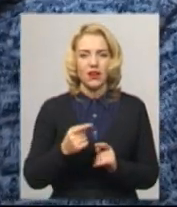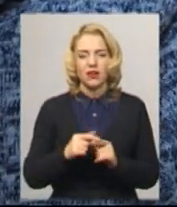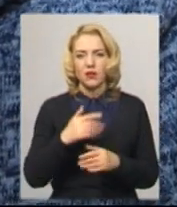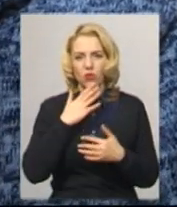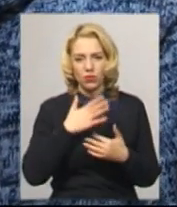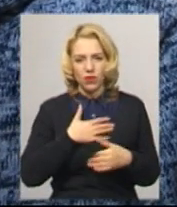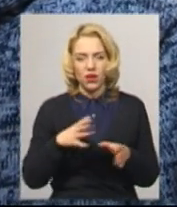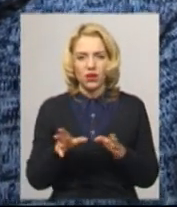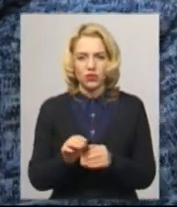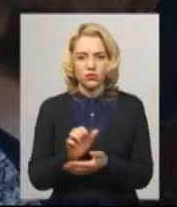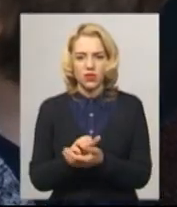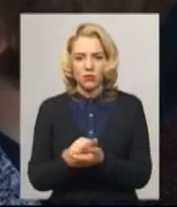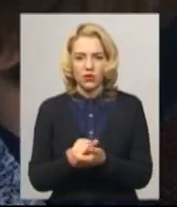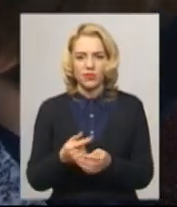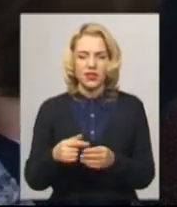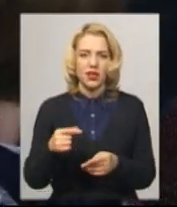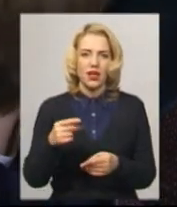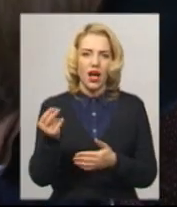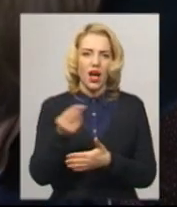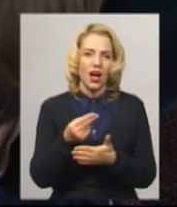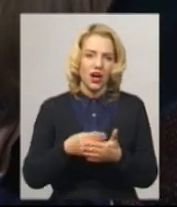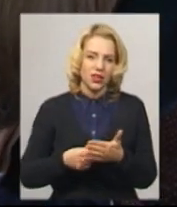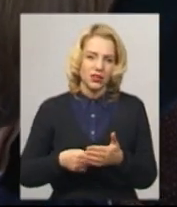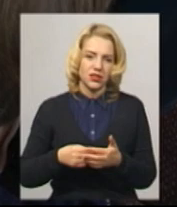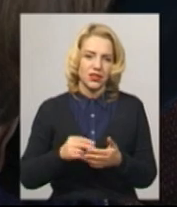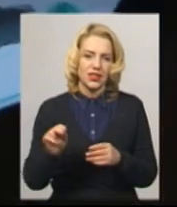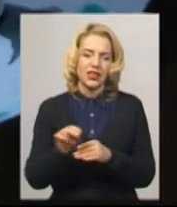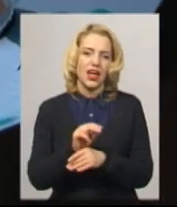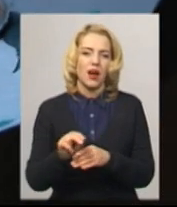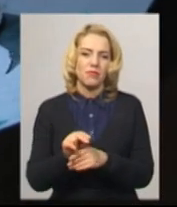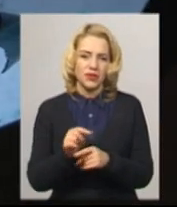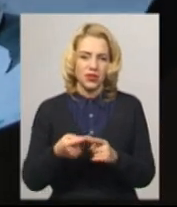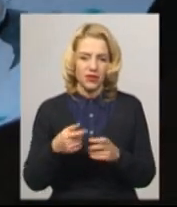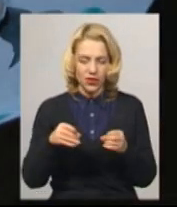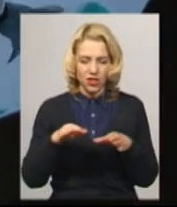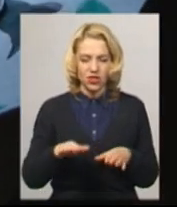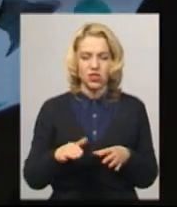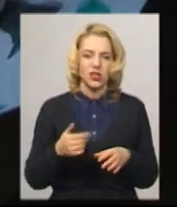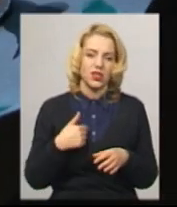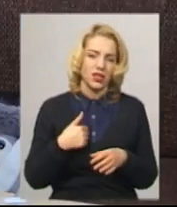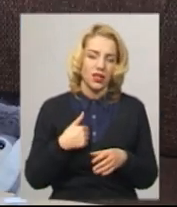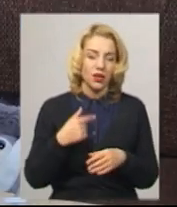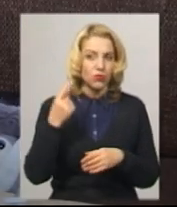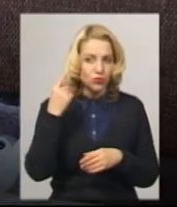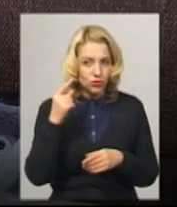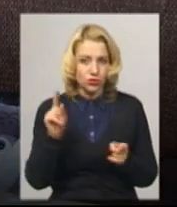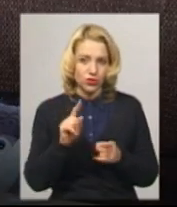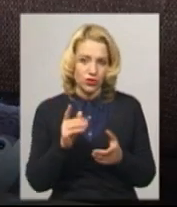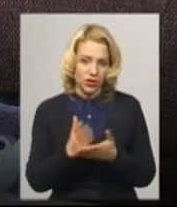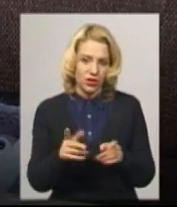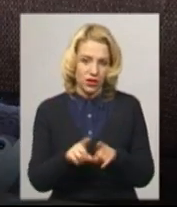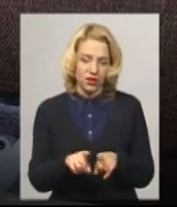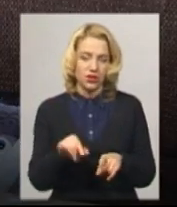займаємося арт-терапією. Ми вирішили прийти, тому що потрапила така новина до нас, що можна сюди.